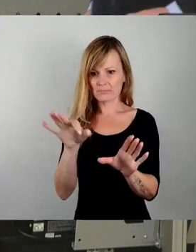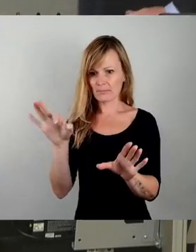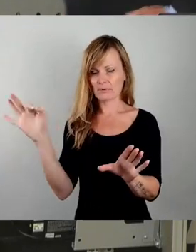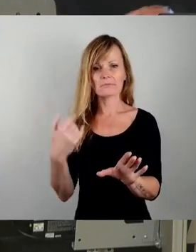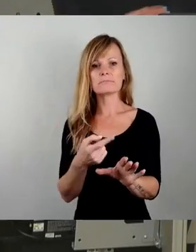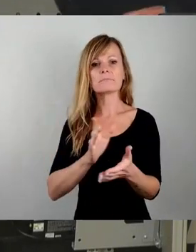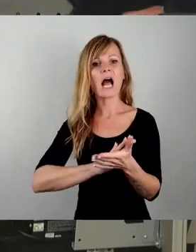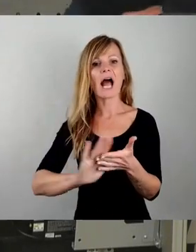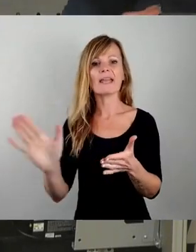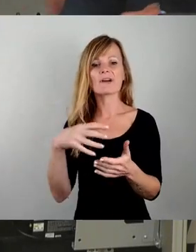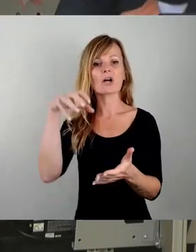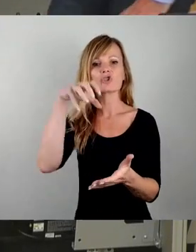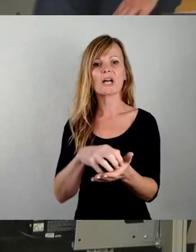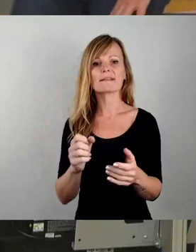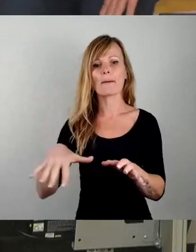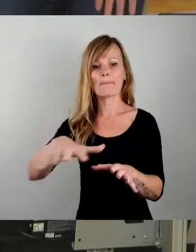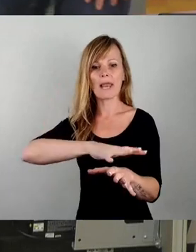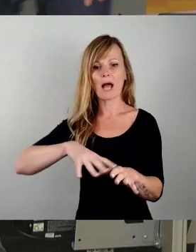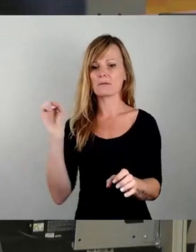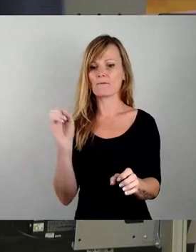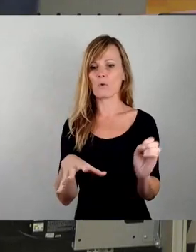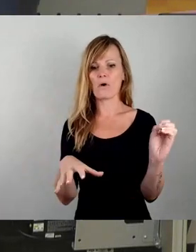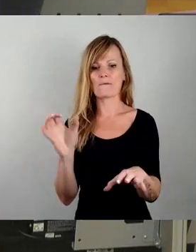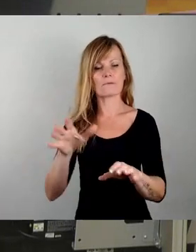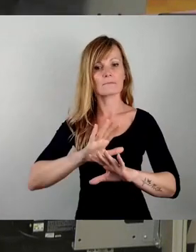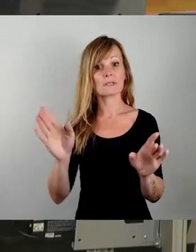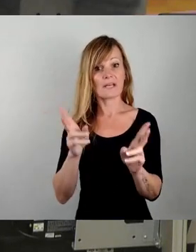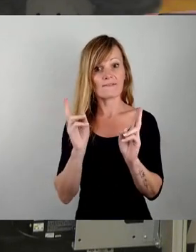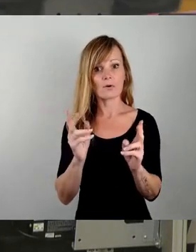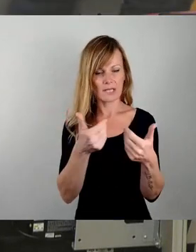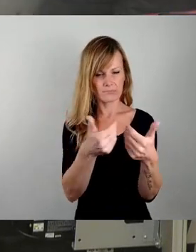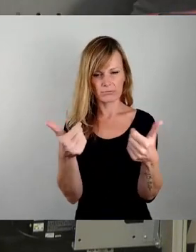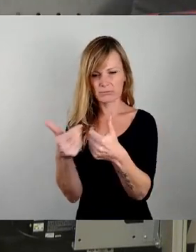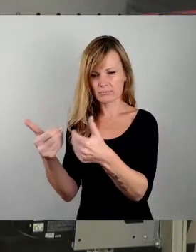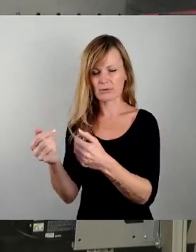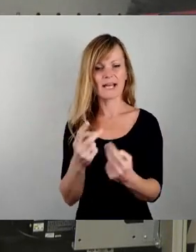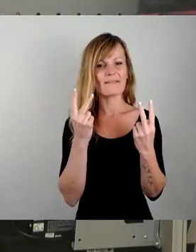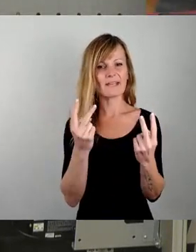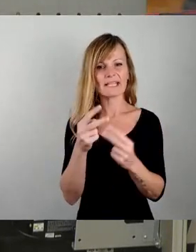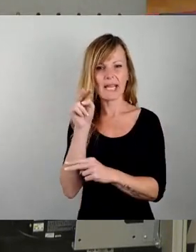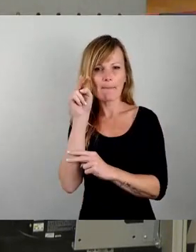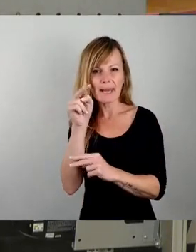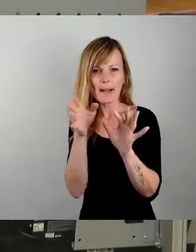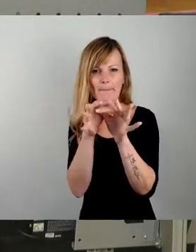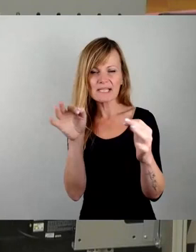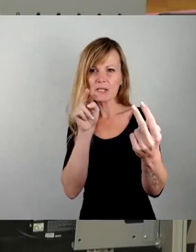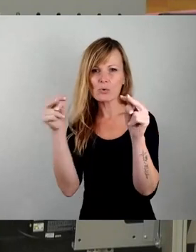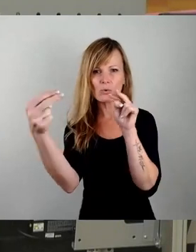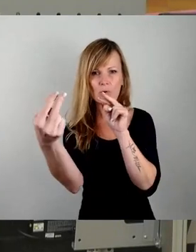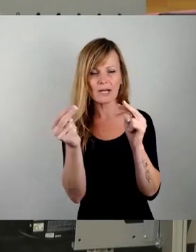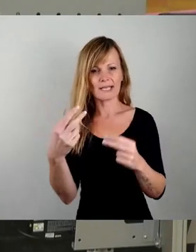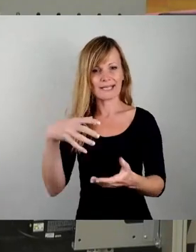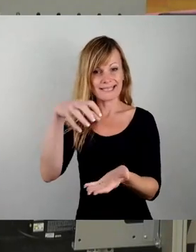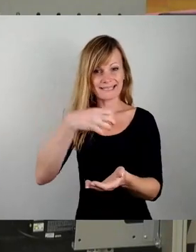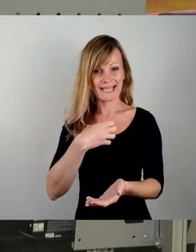Stadtplan reingeworfen, sondern man hat wirklich abgeschichtet, was sind die relevanten Blickbeziehungen in Dresden, die wirklich freigehalten werden